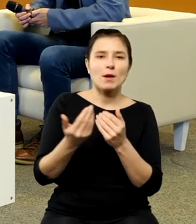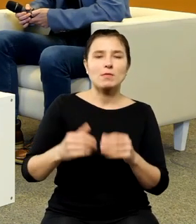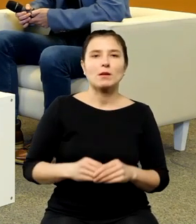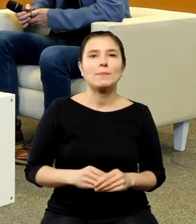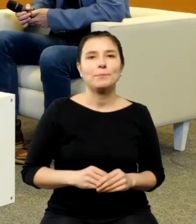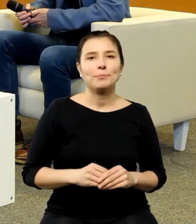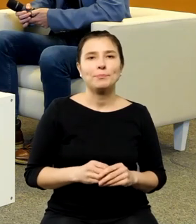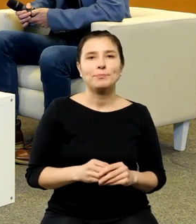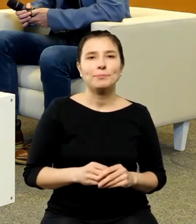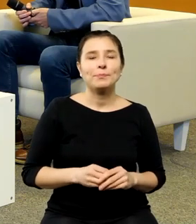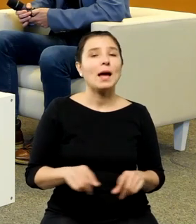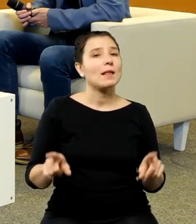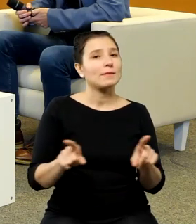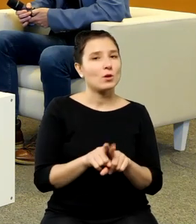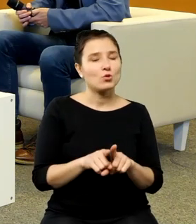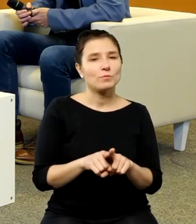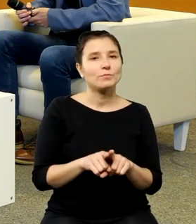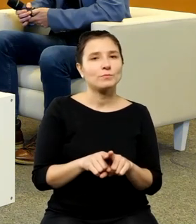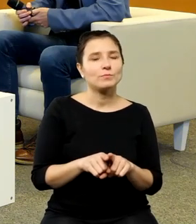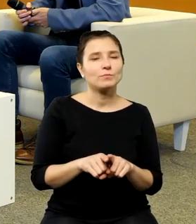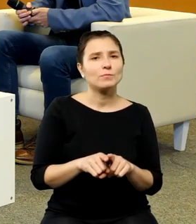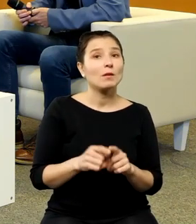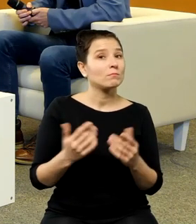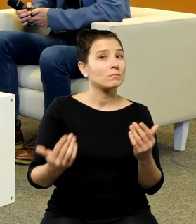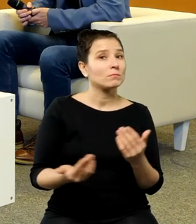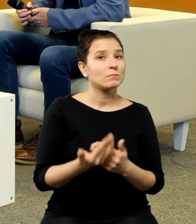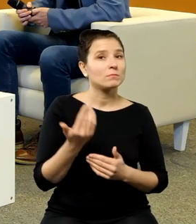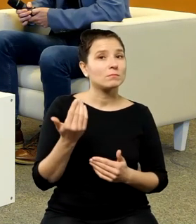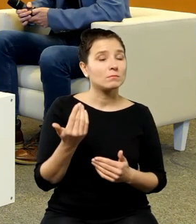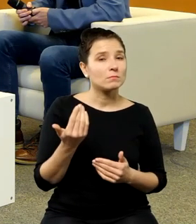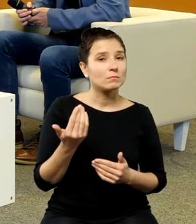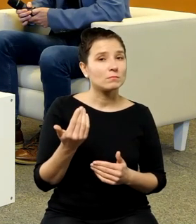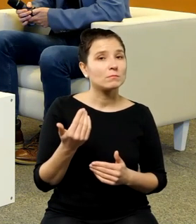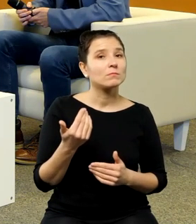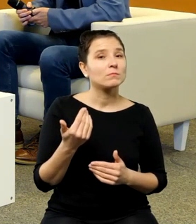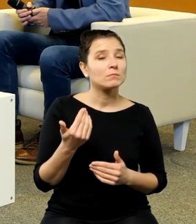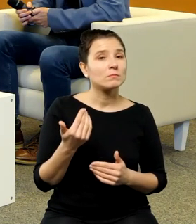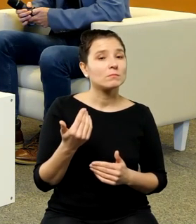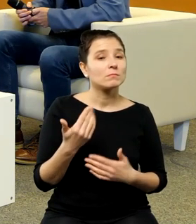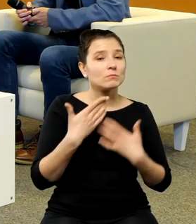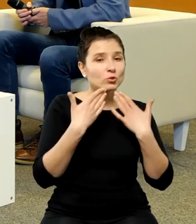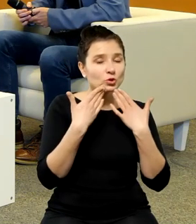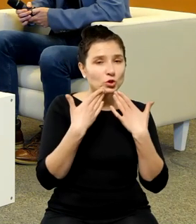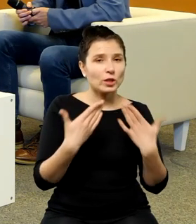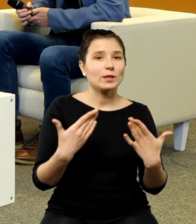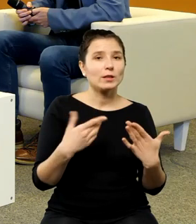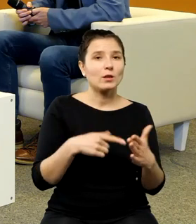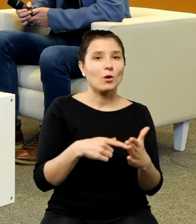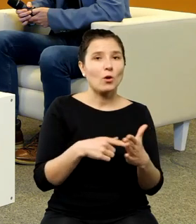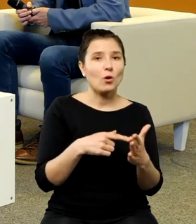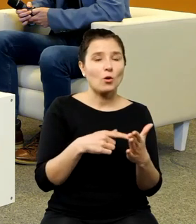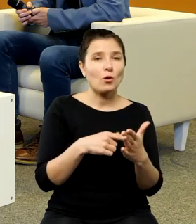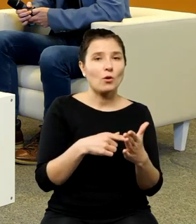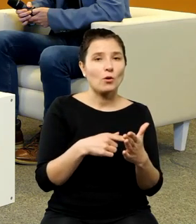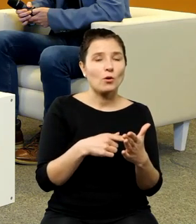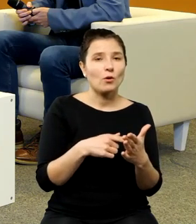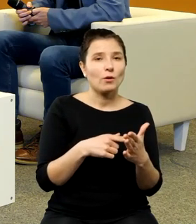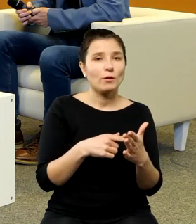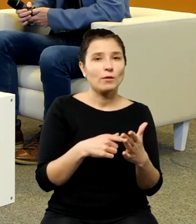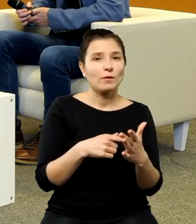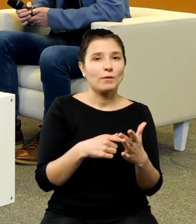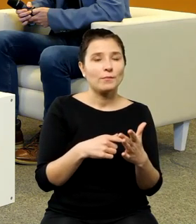ale także, jak się okazuje, poprzez właśnie tego typu utwory, jak